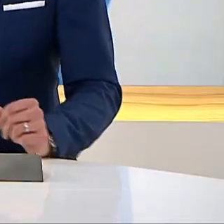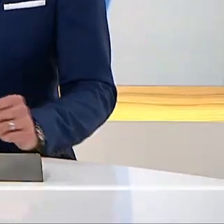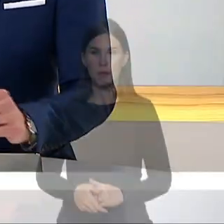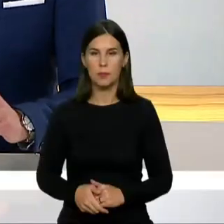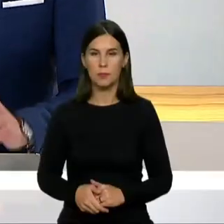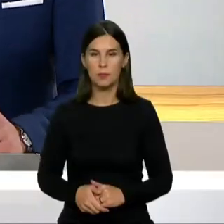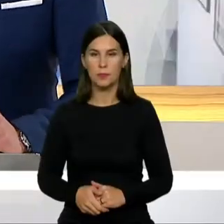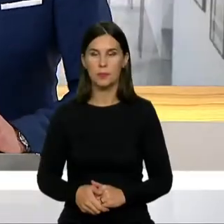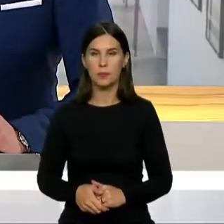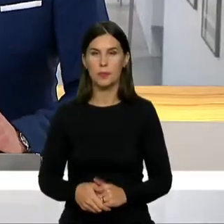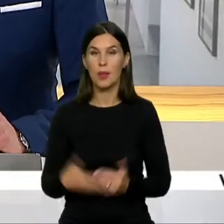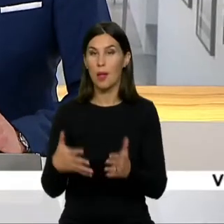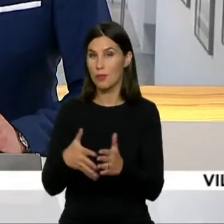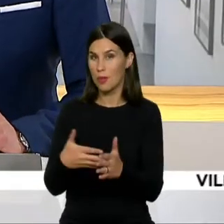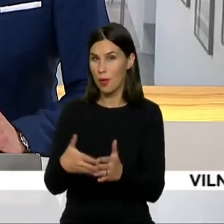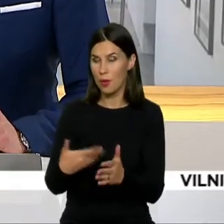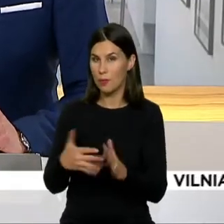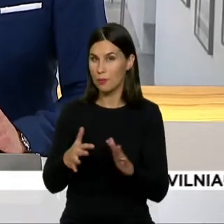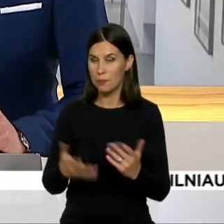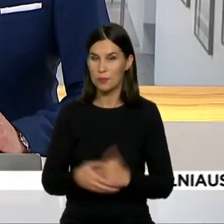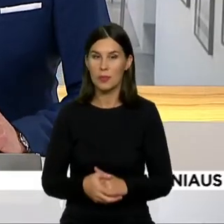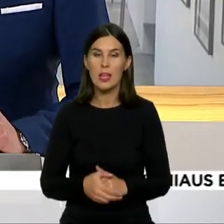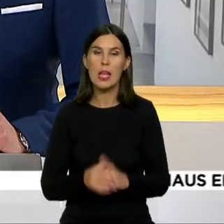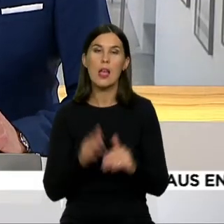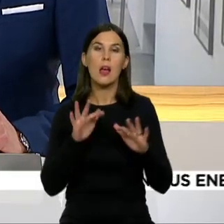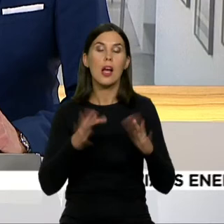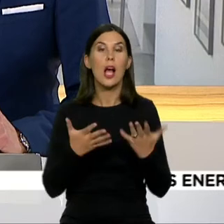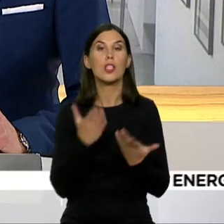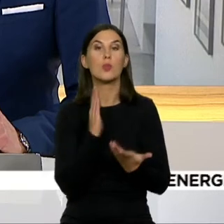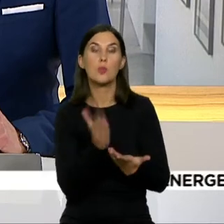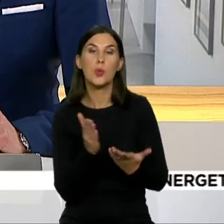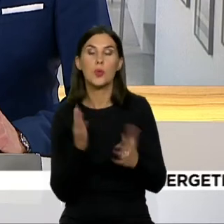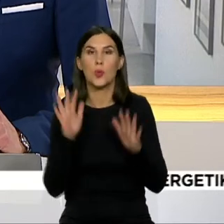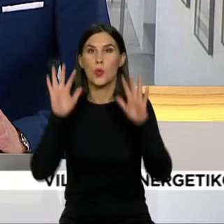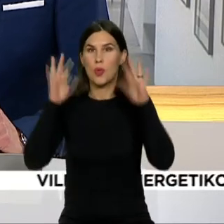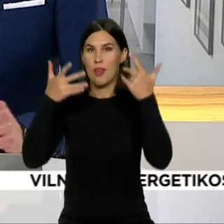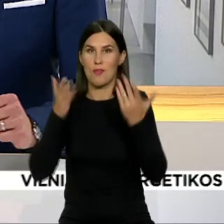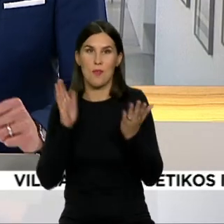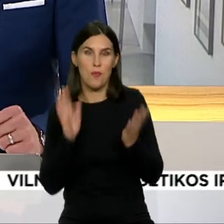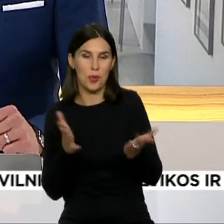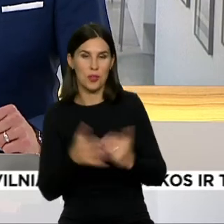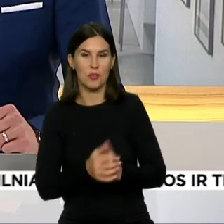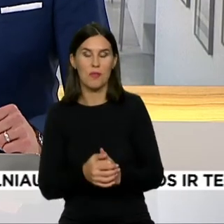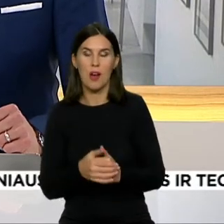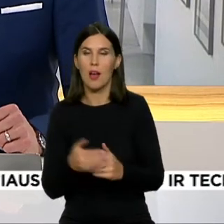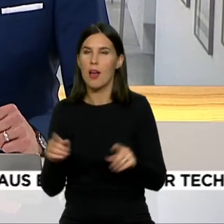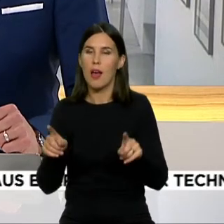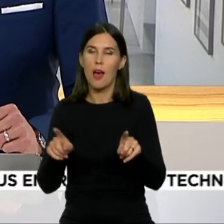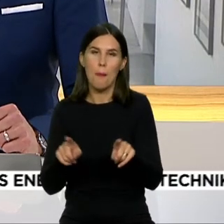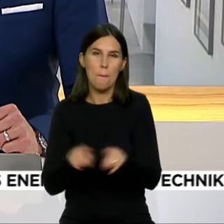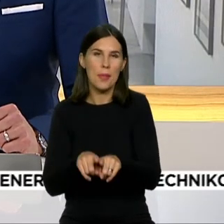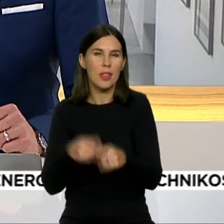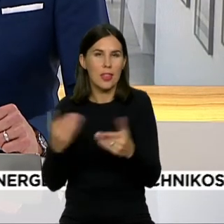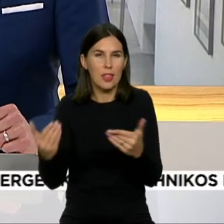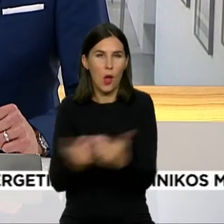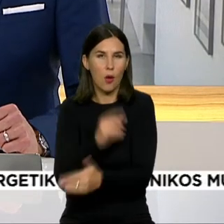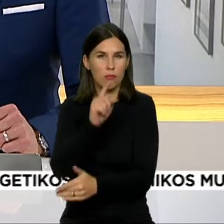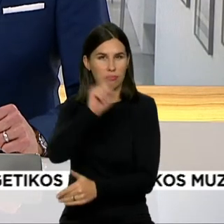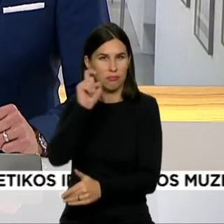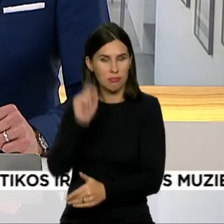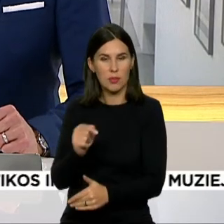Tensime laidą. Kas būtų, jeigu būtų? Hipoteninį klausimą kelią naujos tarptautinės parodos MO muziejoje rengėjai.